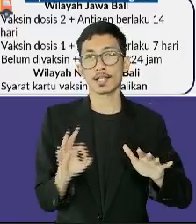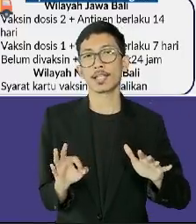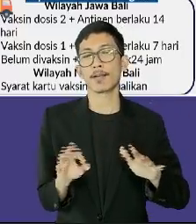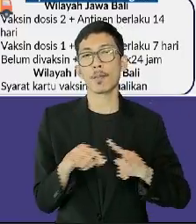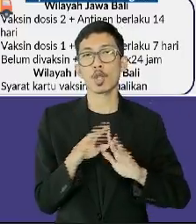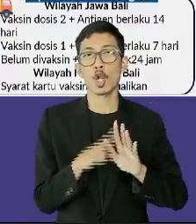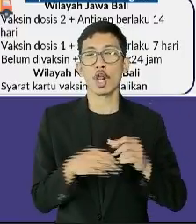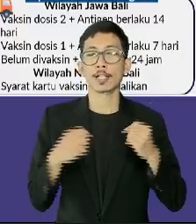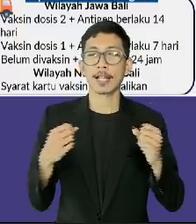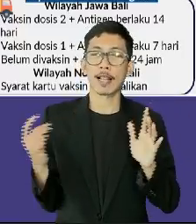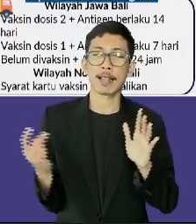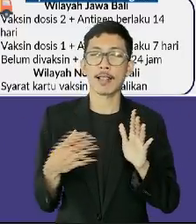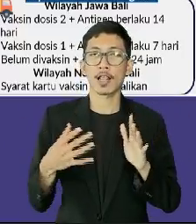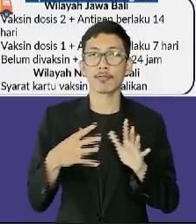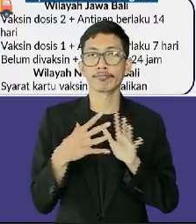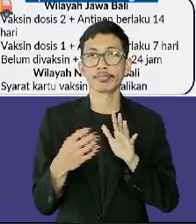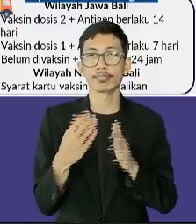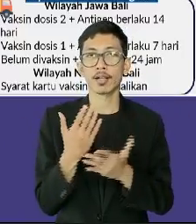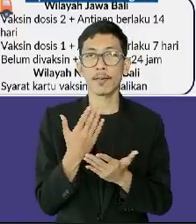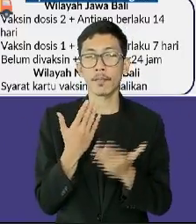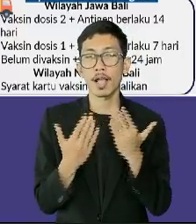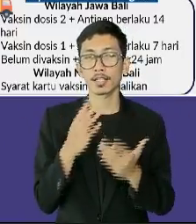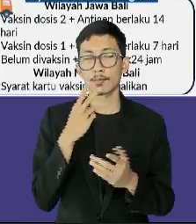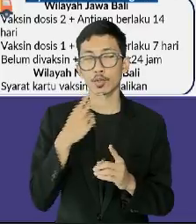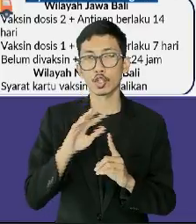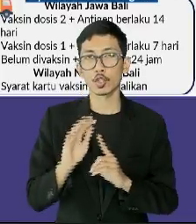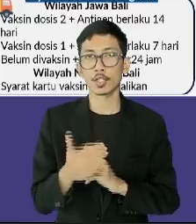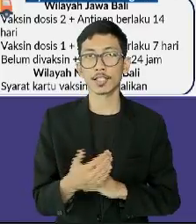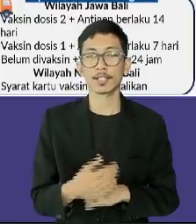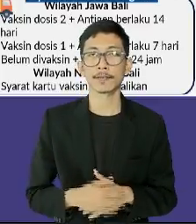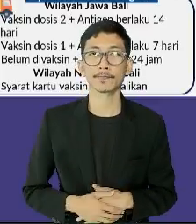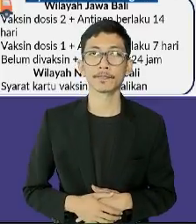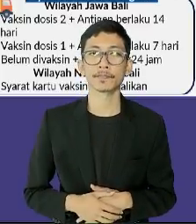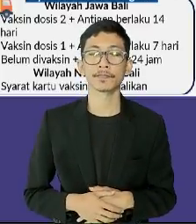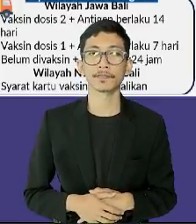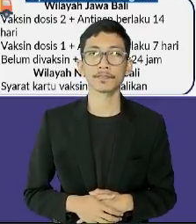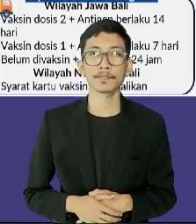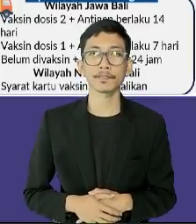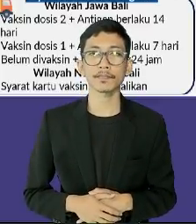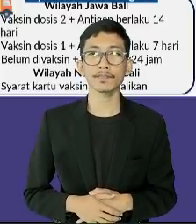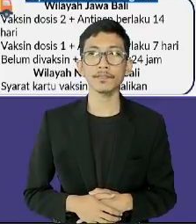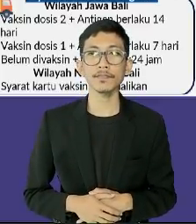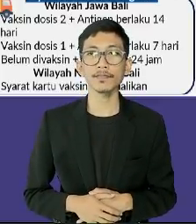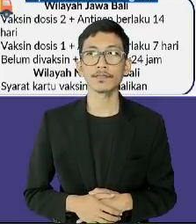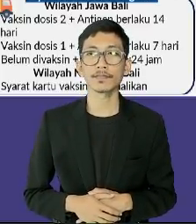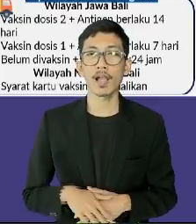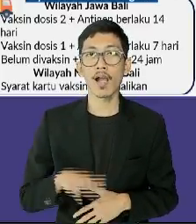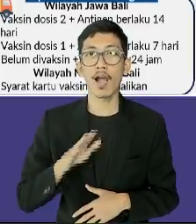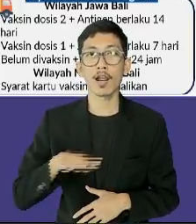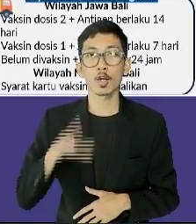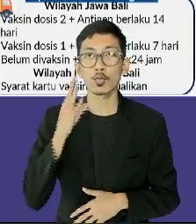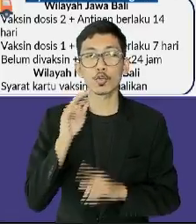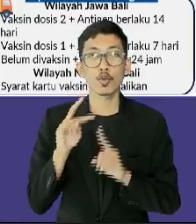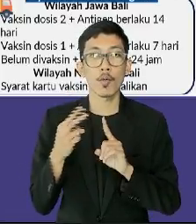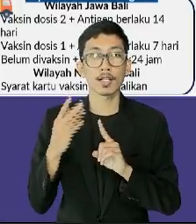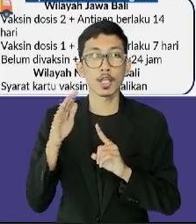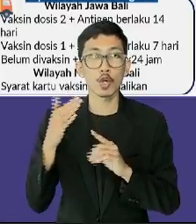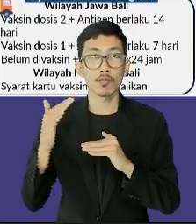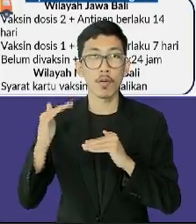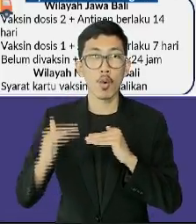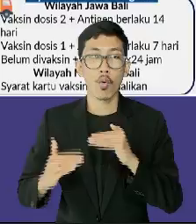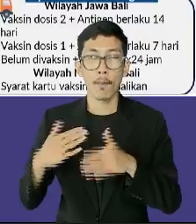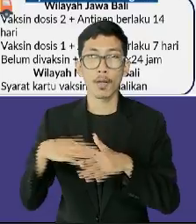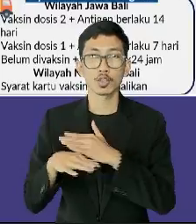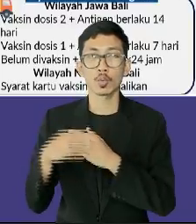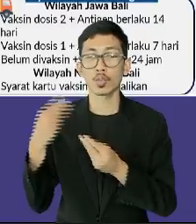ketat dan penggunaan peduli lindungi. Yang kelima, anak-anak usia di bawah 12 tahun boleh masuk ke tempat